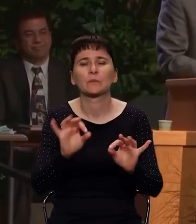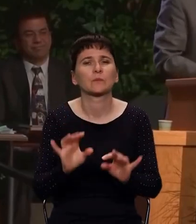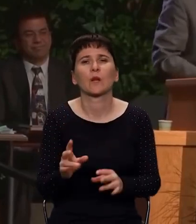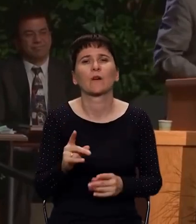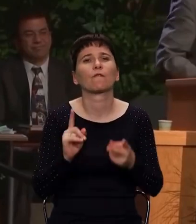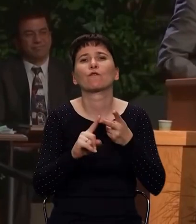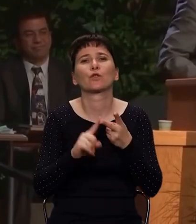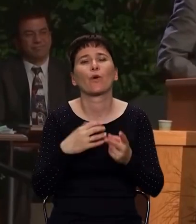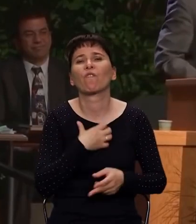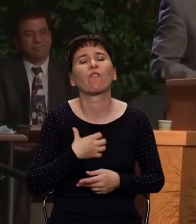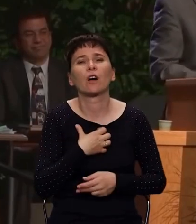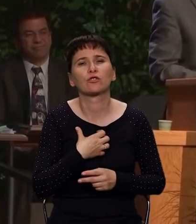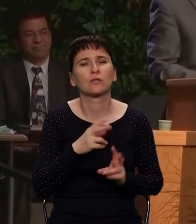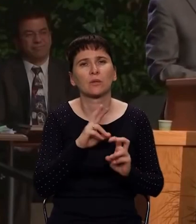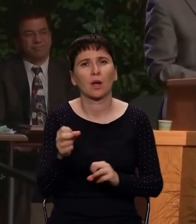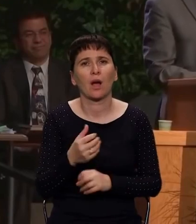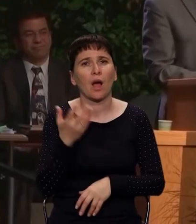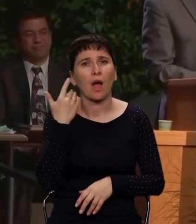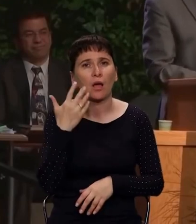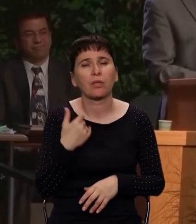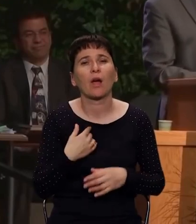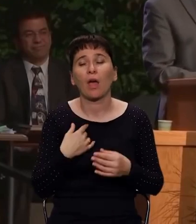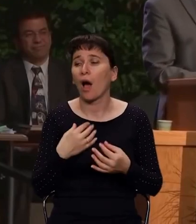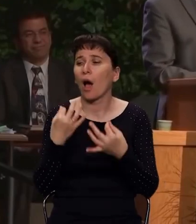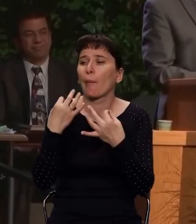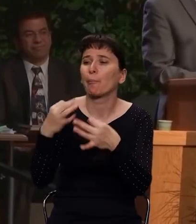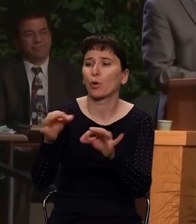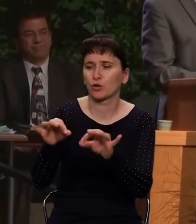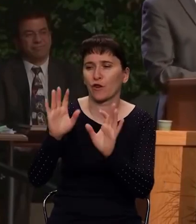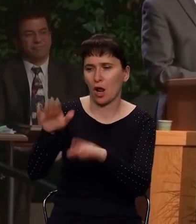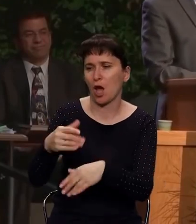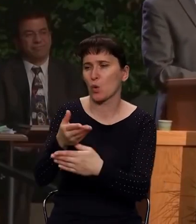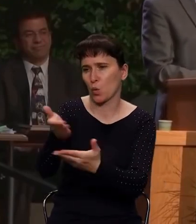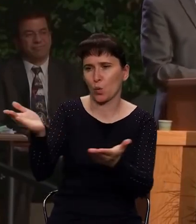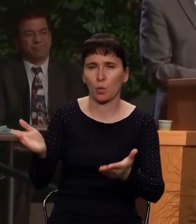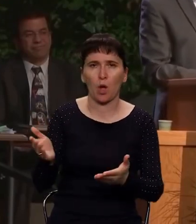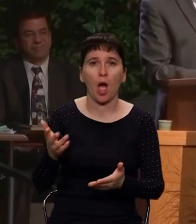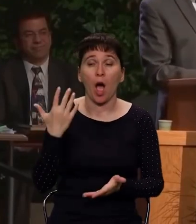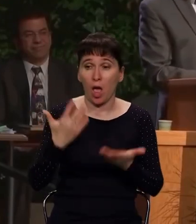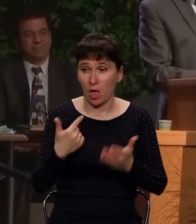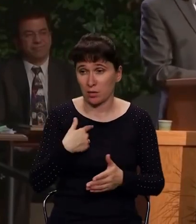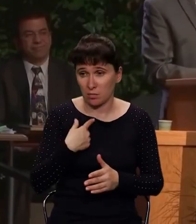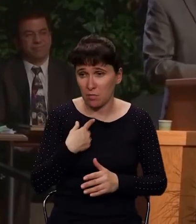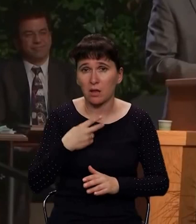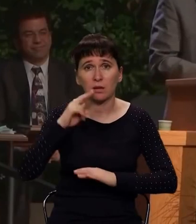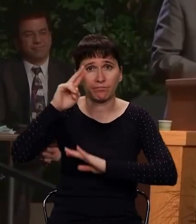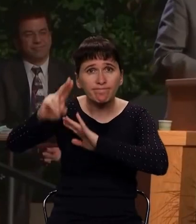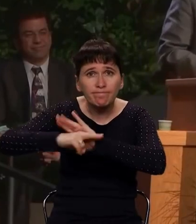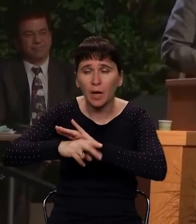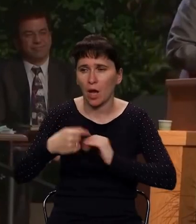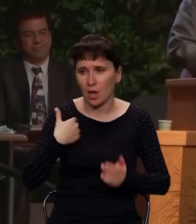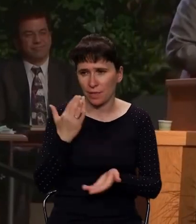Второй момент, это когда я попускаю кому-то, когда в моем подчинении находятся люди,